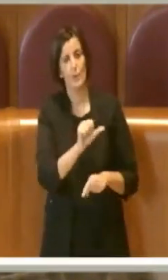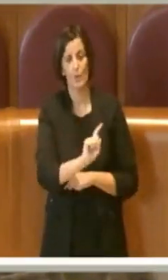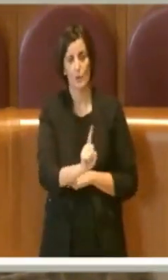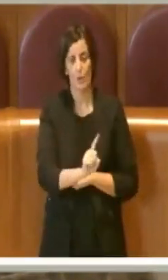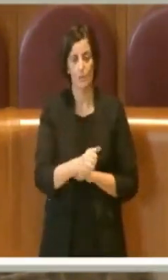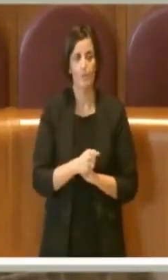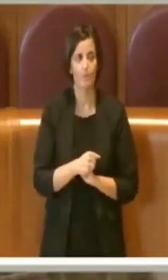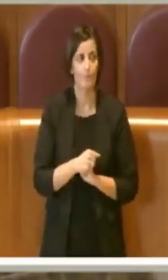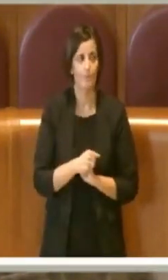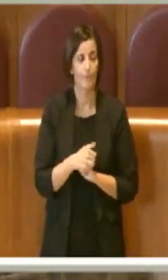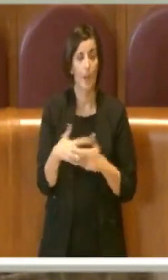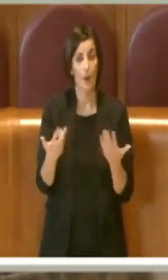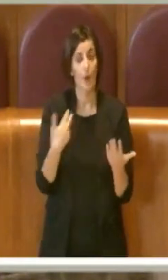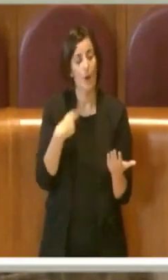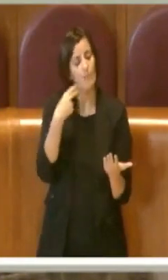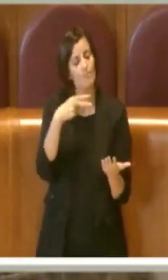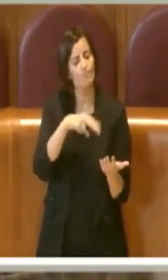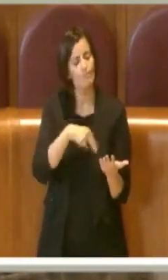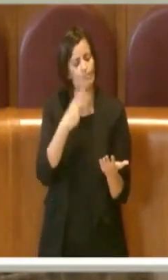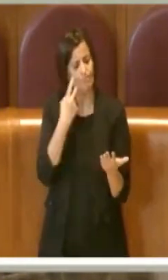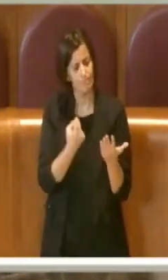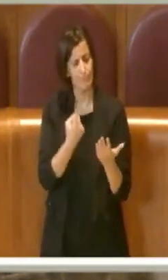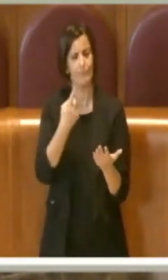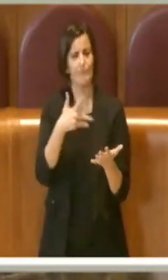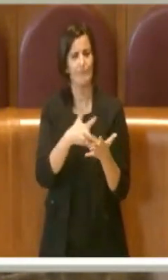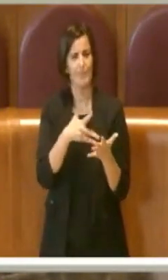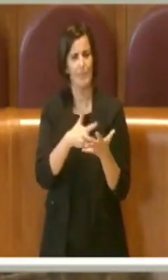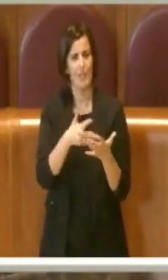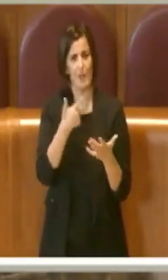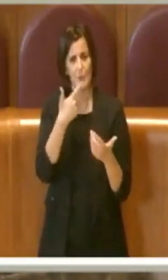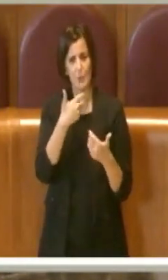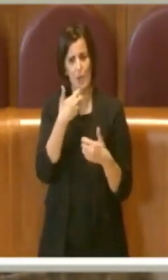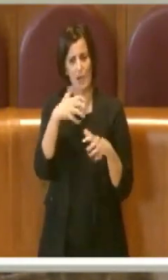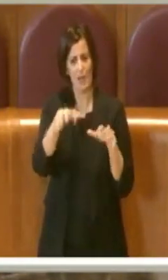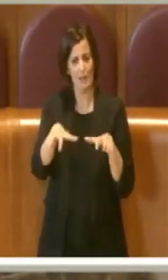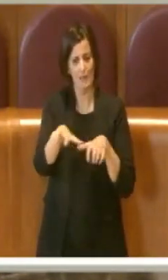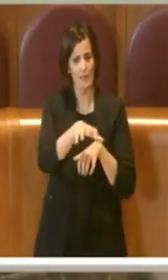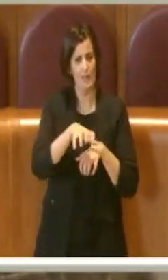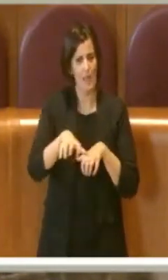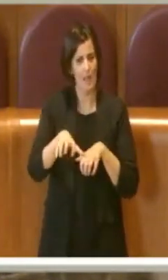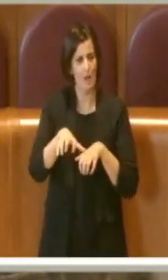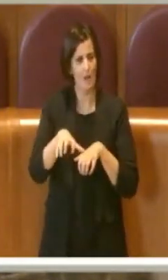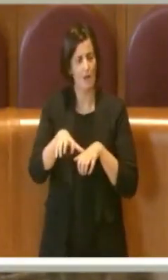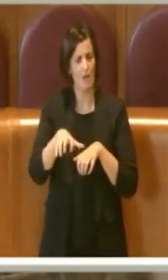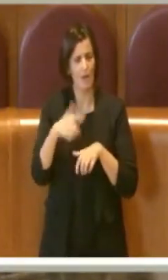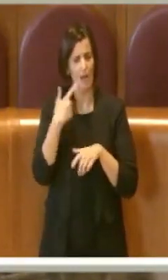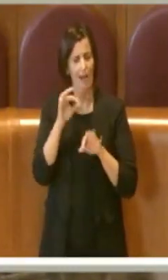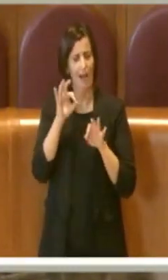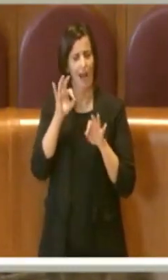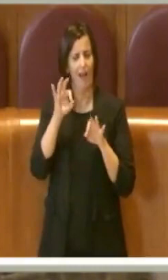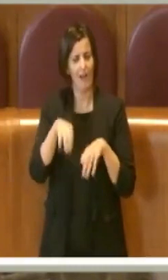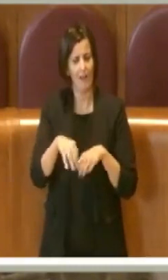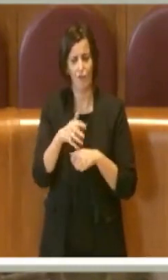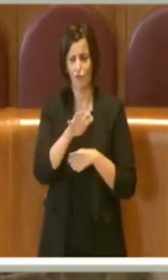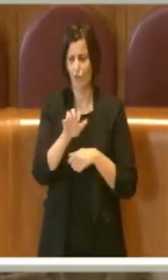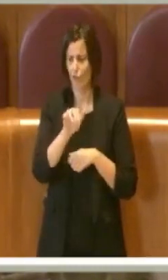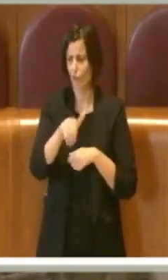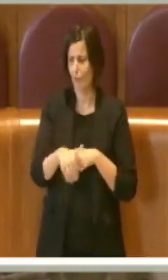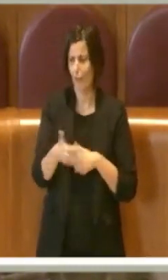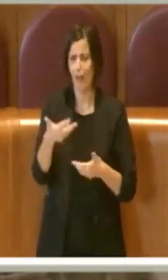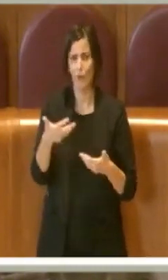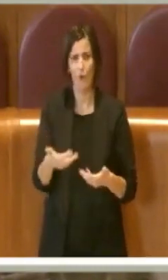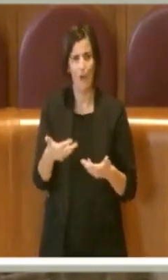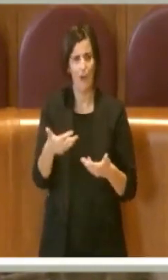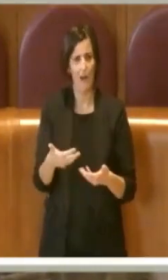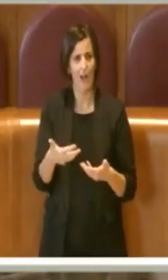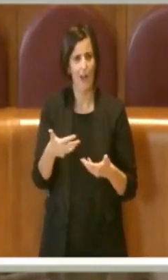leggiamo le ambiguità sul termo valorizzatore. Lei dice che arriveremo a 500.000 tonnellate